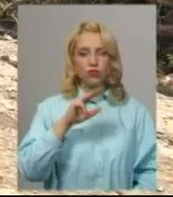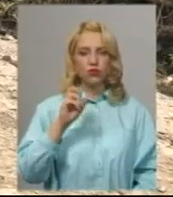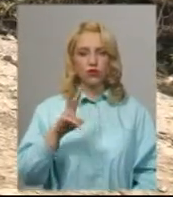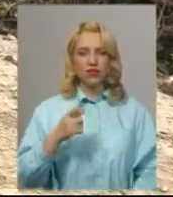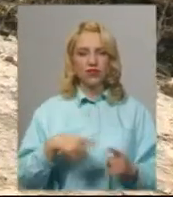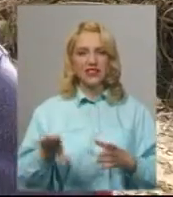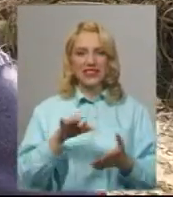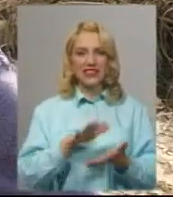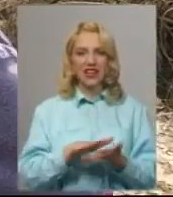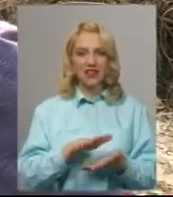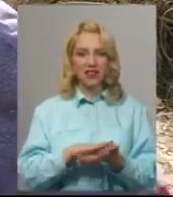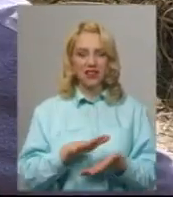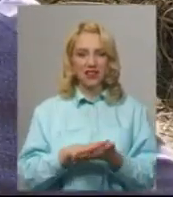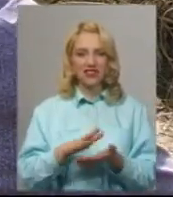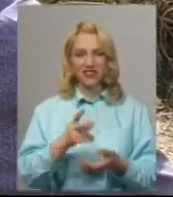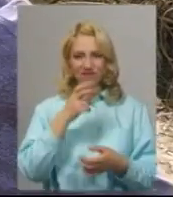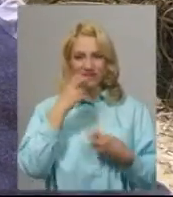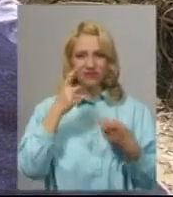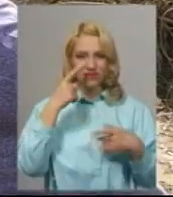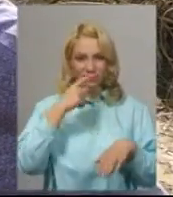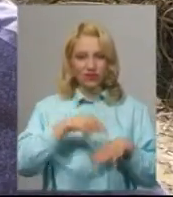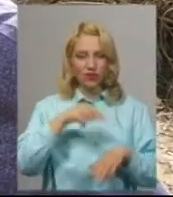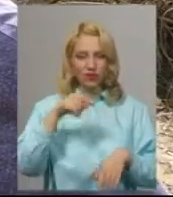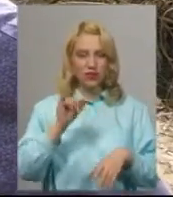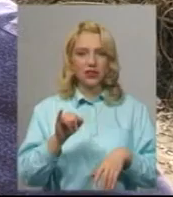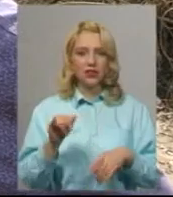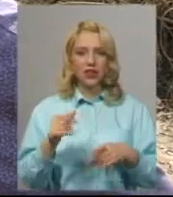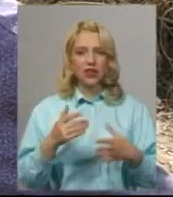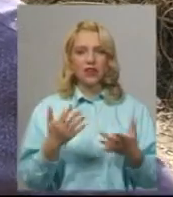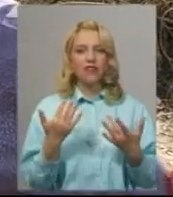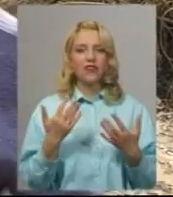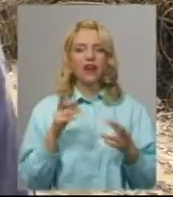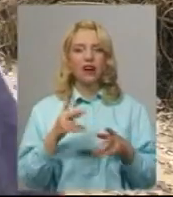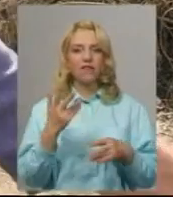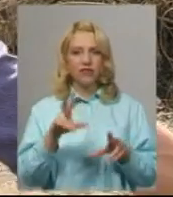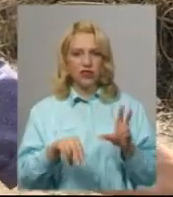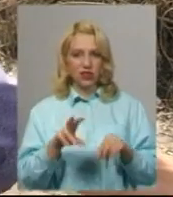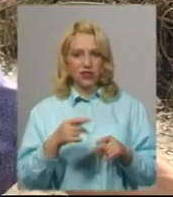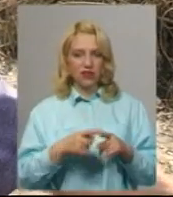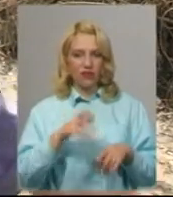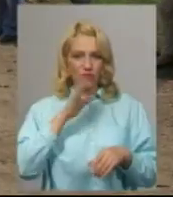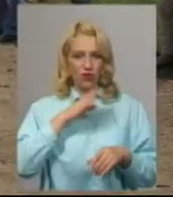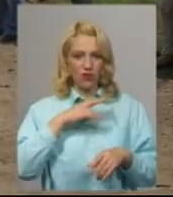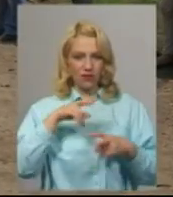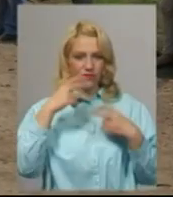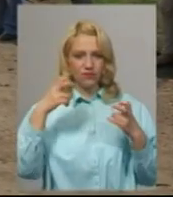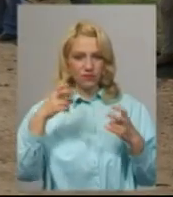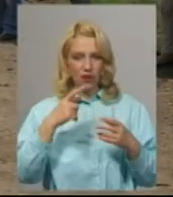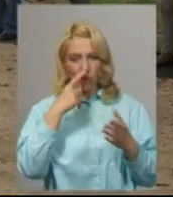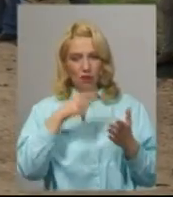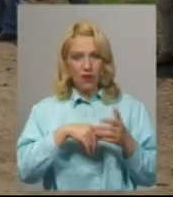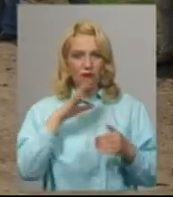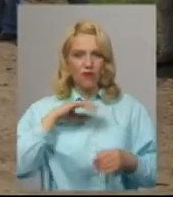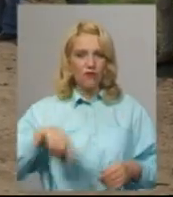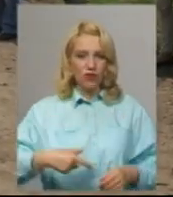все, що тут було. Чуєте якийсь морід і вважайте, яка ця вода йшла в струмок. Антоніна